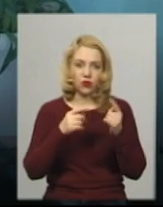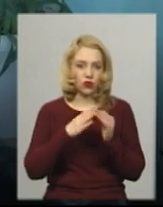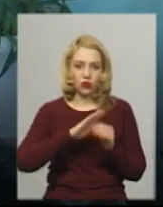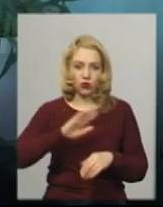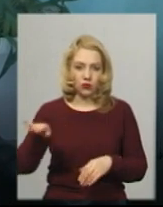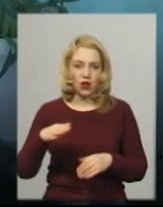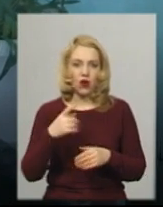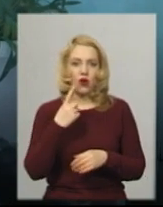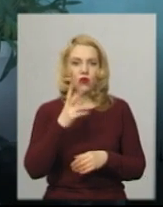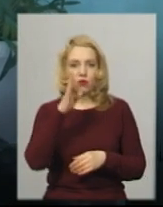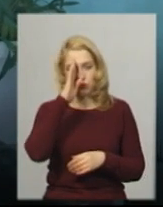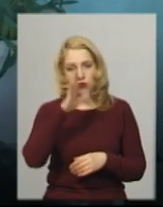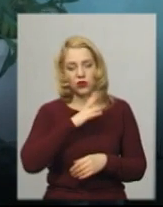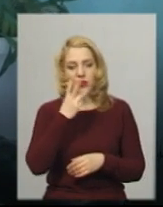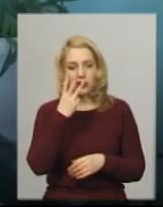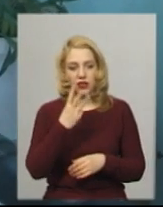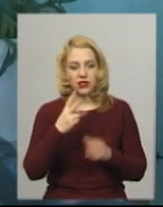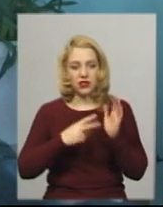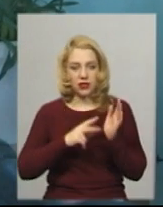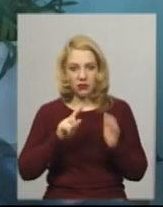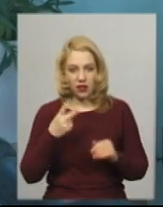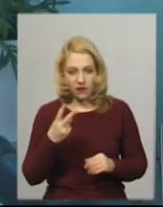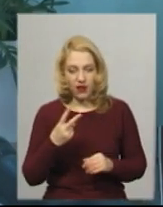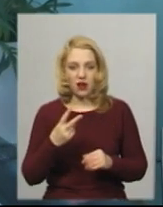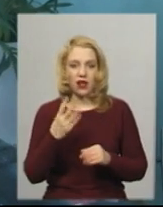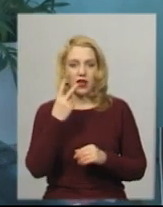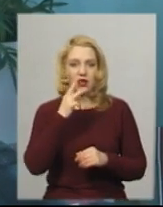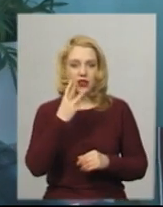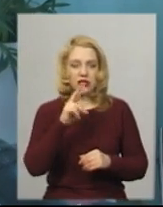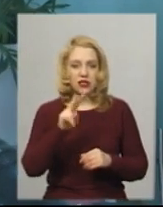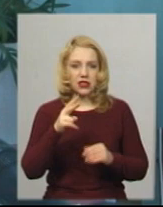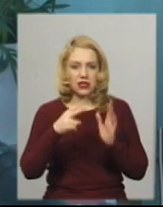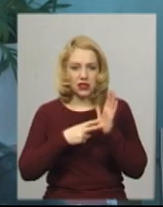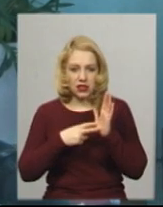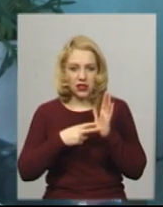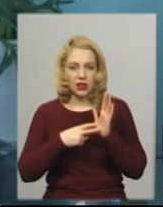,37,2, 2,37,4 і ще 1,36